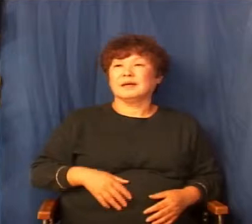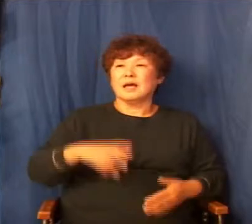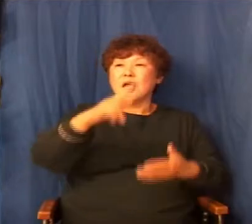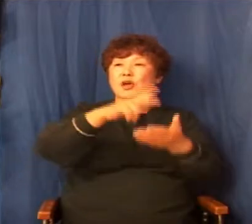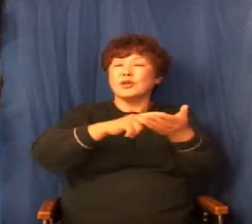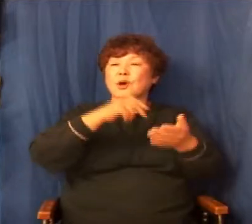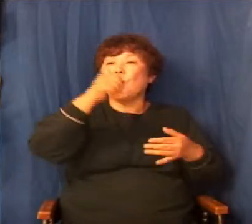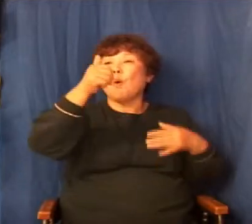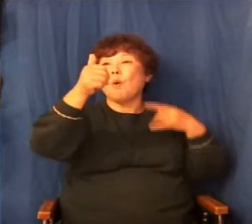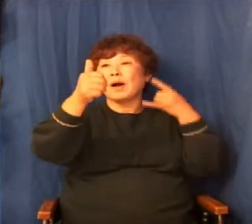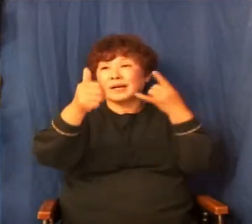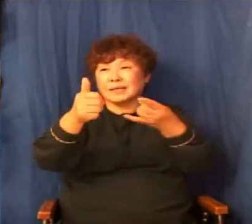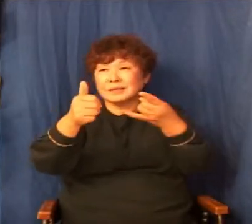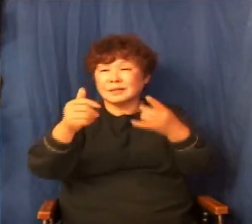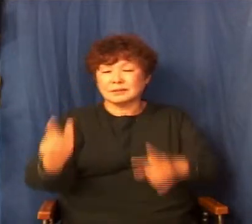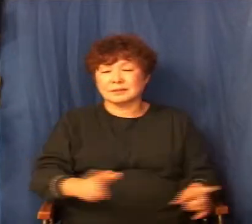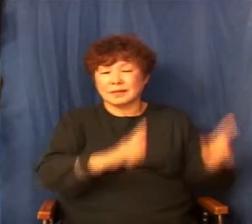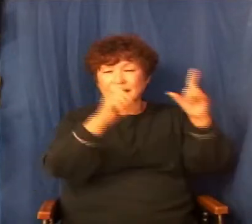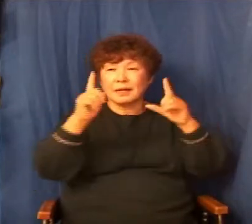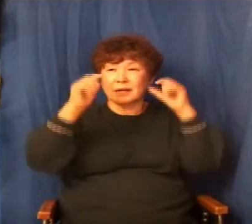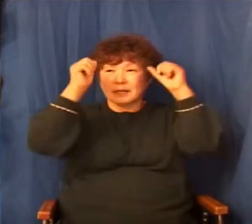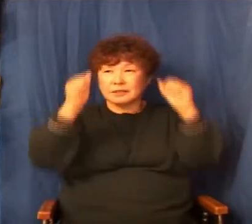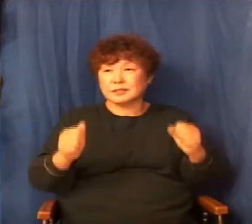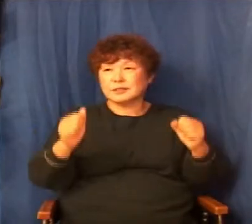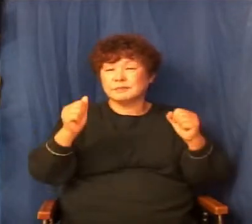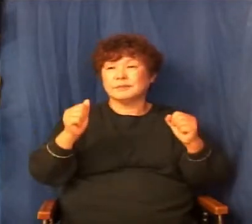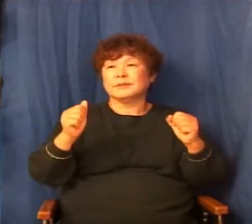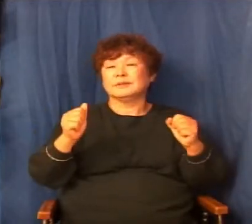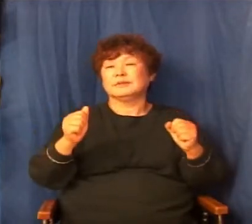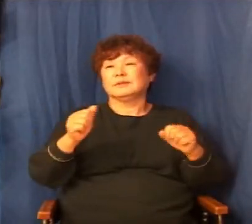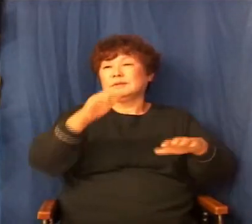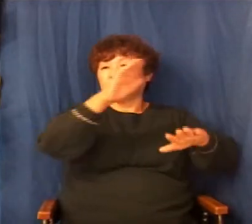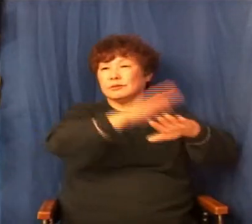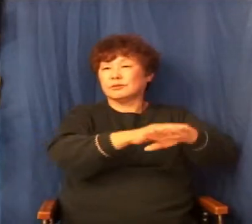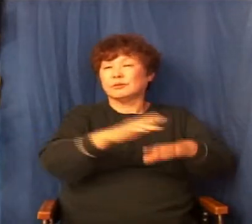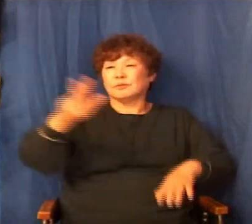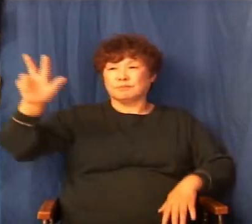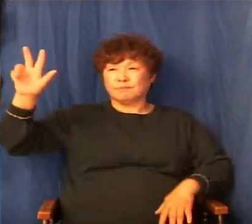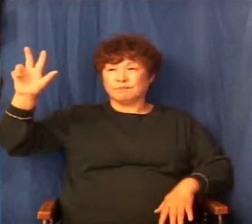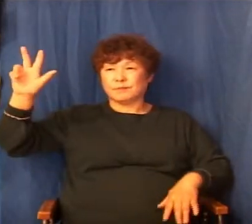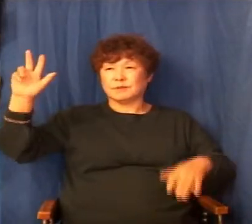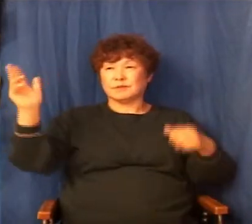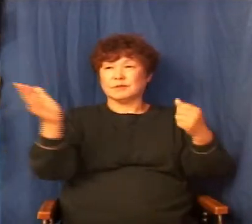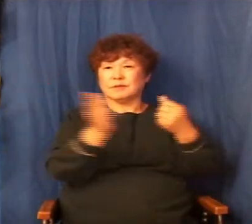여호와께서 살아계심을 두고 맹세하노니 그렇게 말합니다. 10절에 보니까